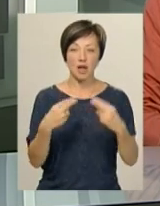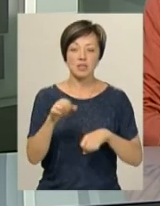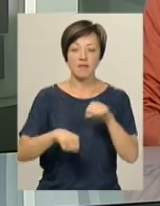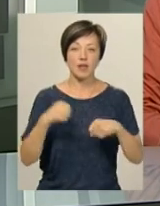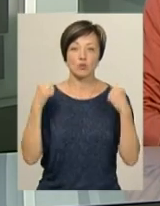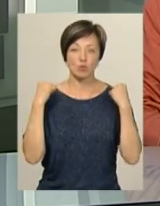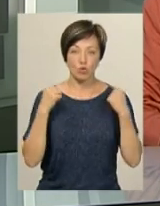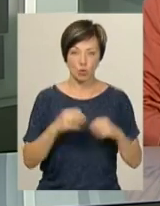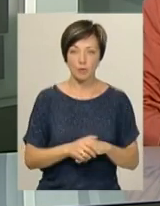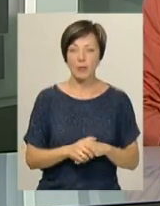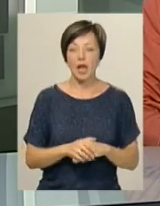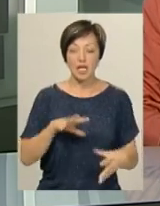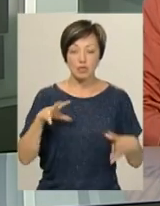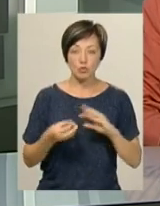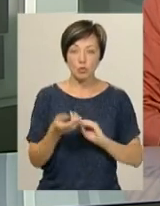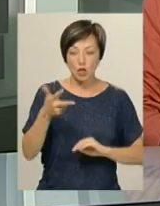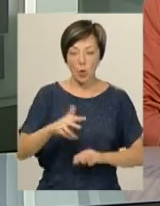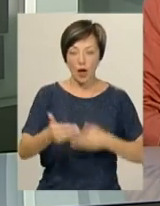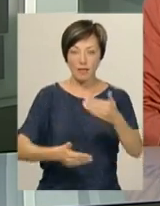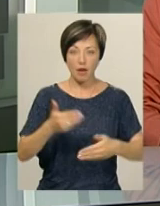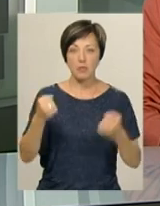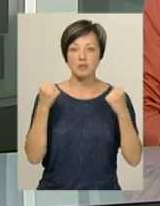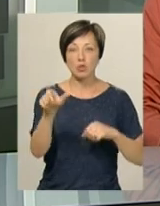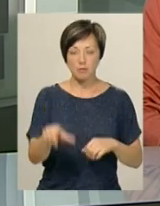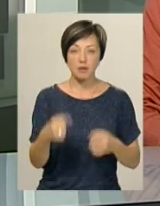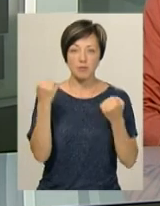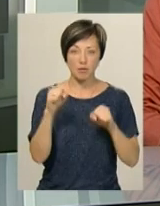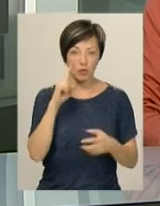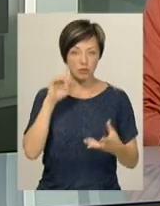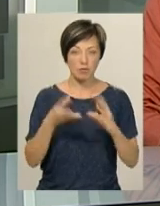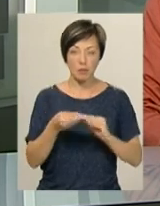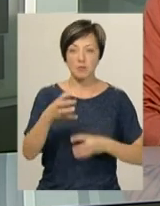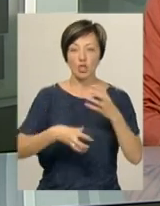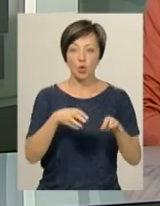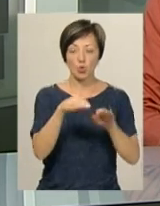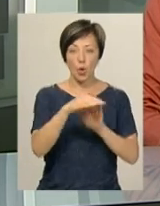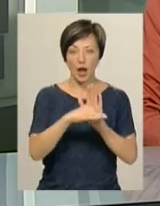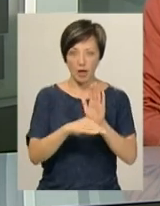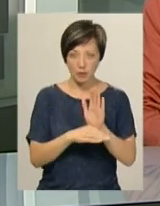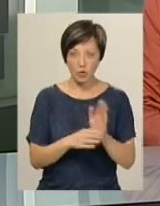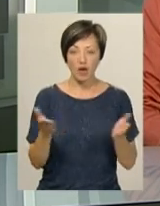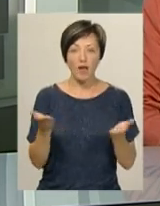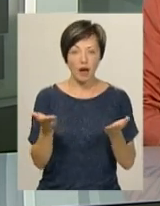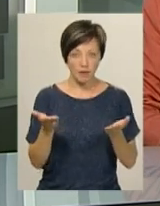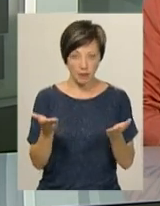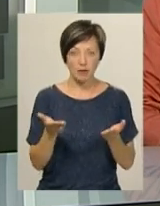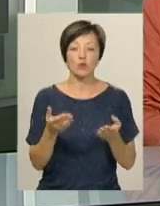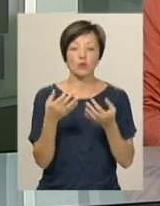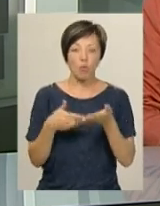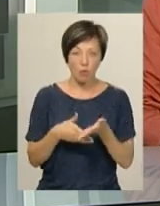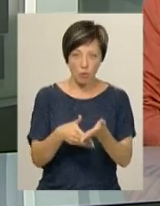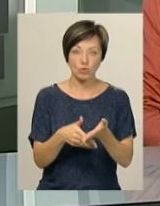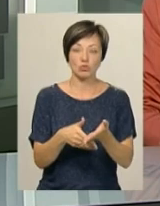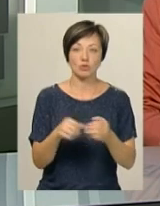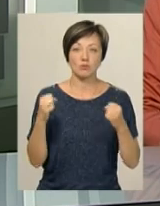Анатолій Білик. За сумою трьох етапів спортсмен переміг і здобувачки міжнародного рейтингу, які, каже Анатолій Білик, допоможуть